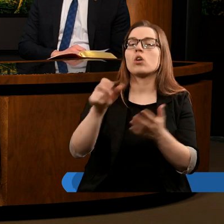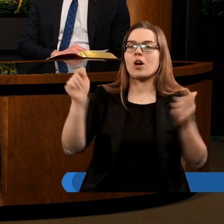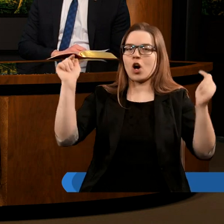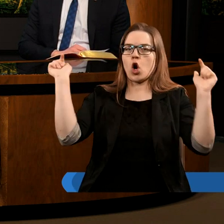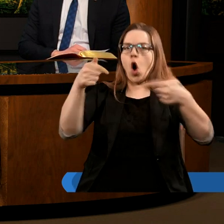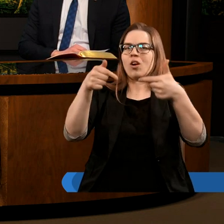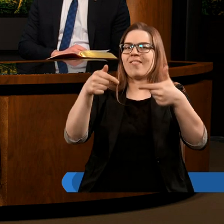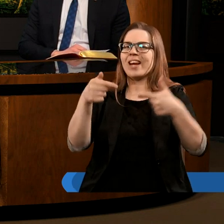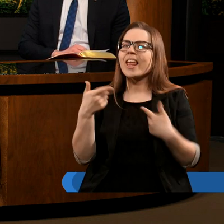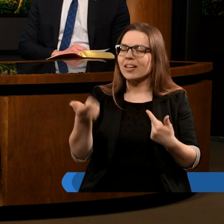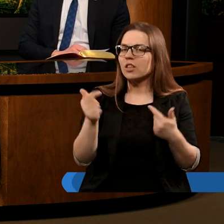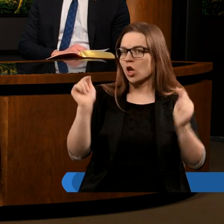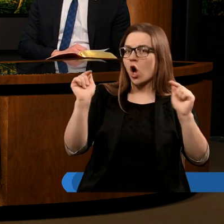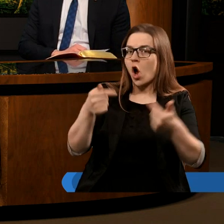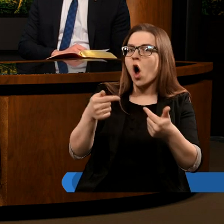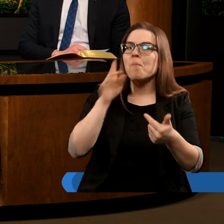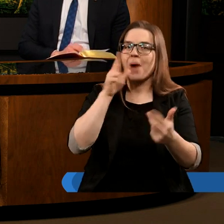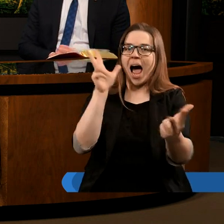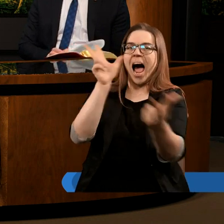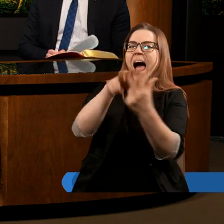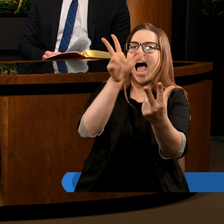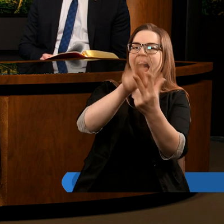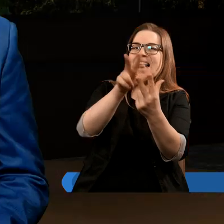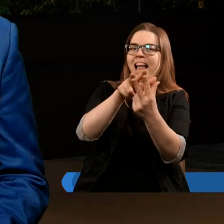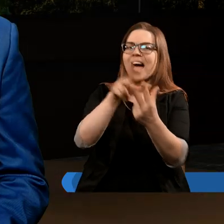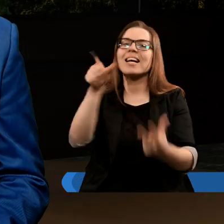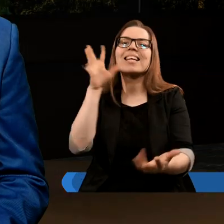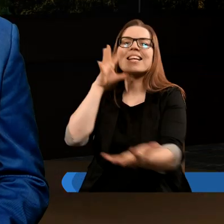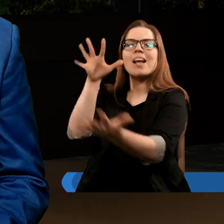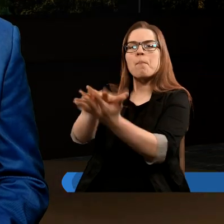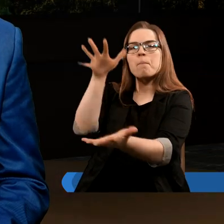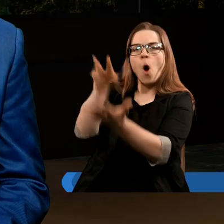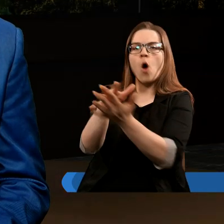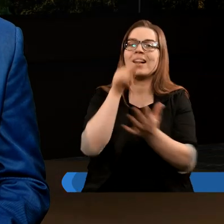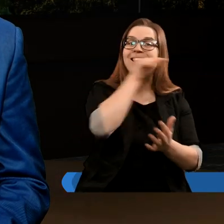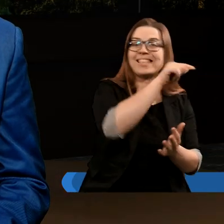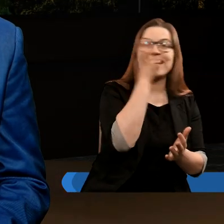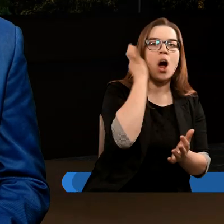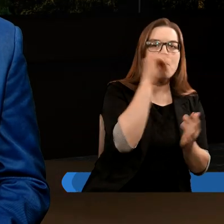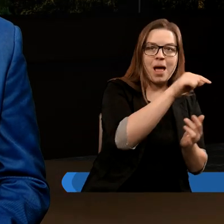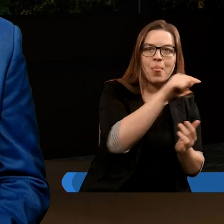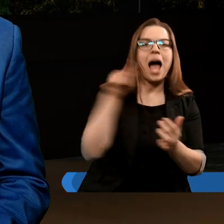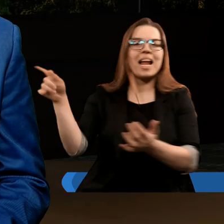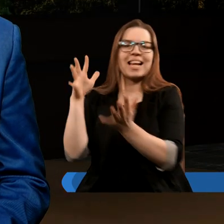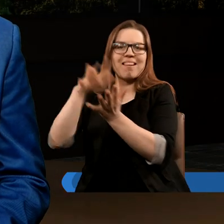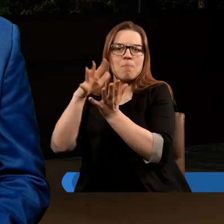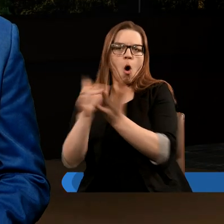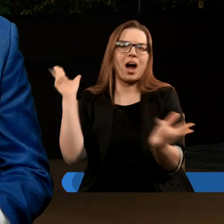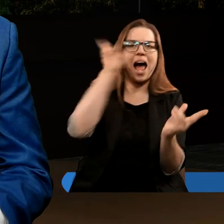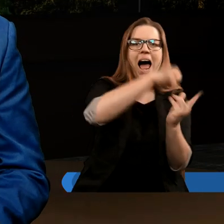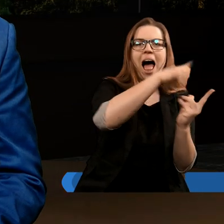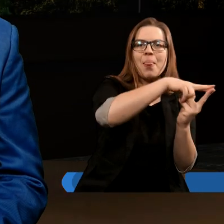konfliktu, a w zasadzie bardziej ataku ze strony smoka na ową niewiastę. I teraz będziemy za chwilkę